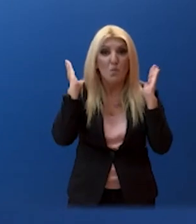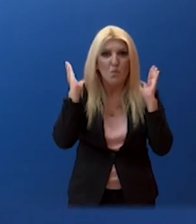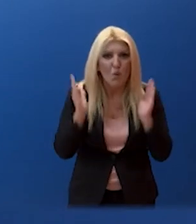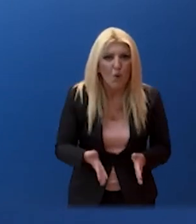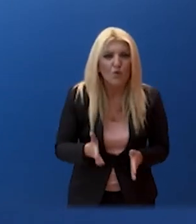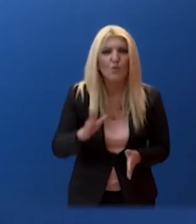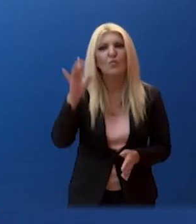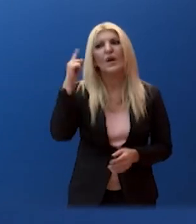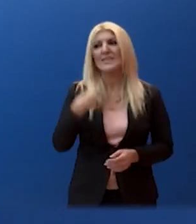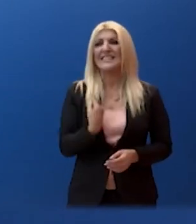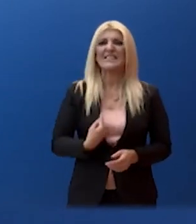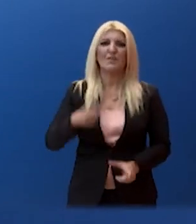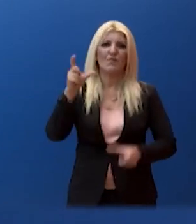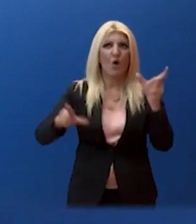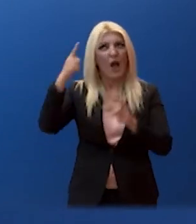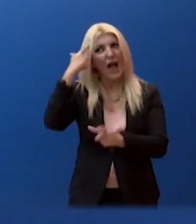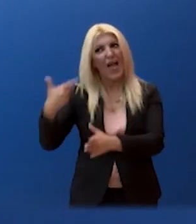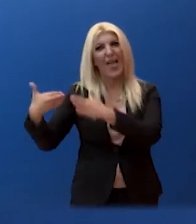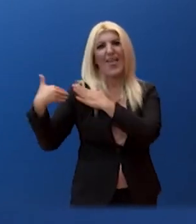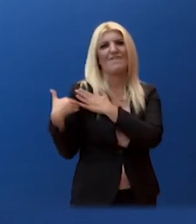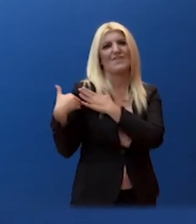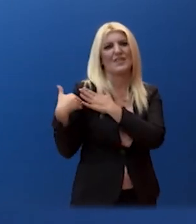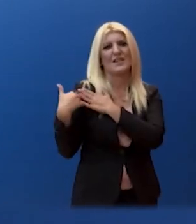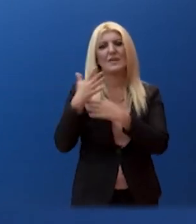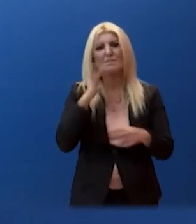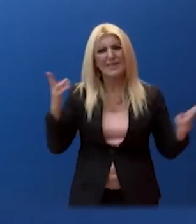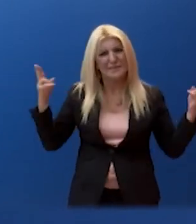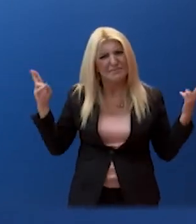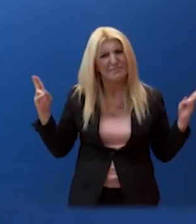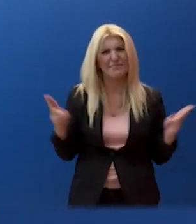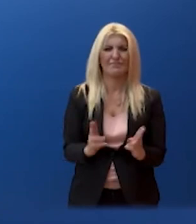γιατί με τη συμπεριφορά μας μπορούμε να βάλουμε φρένο στην πανδημία και στα αυξημένα ακούσματα.